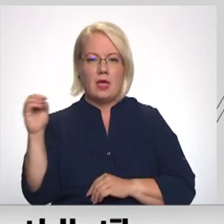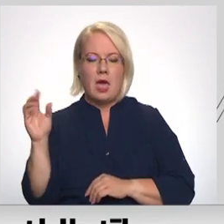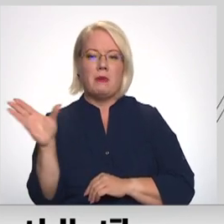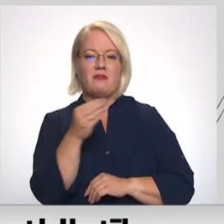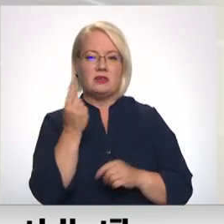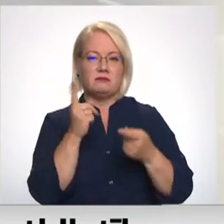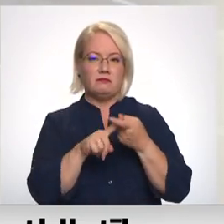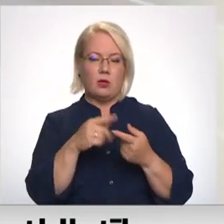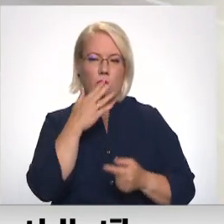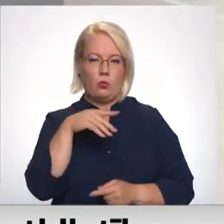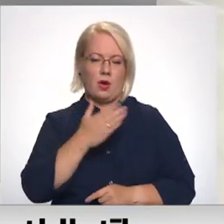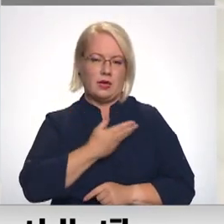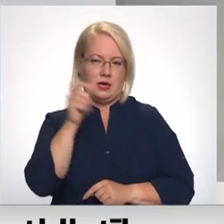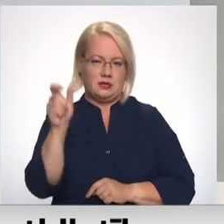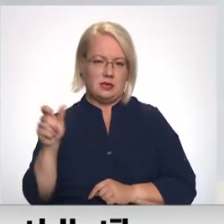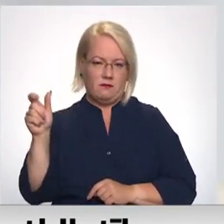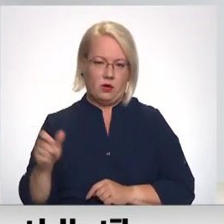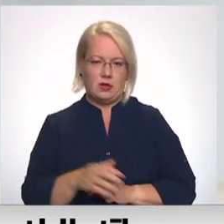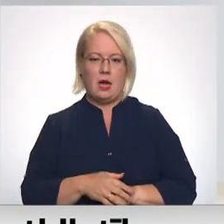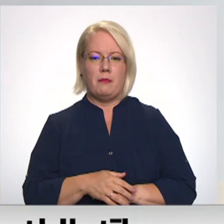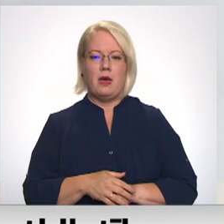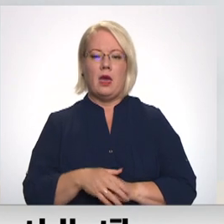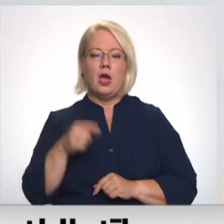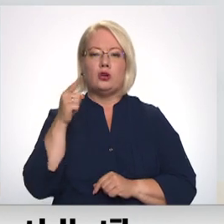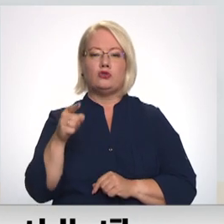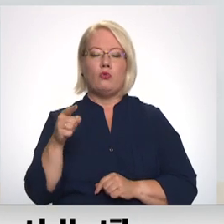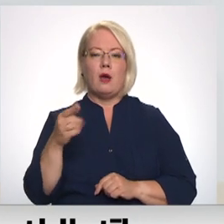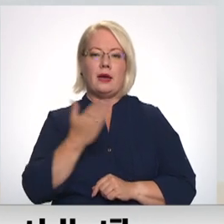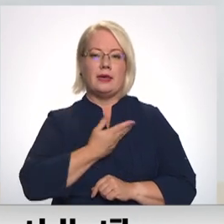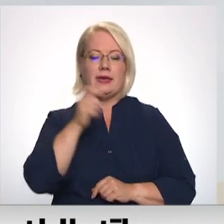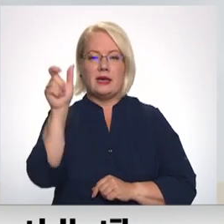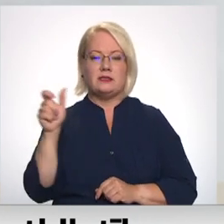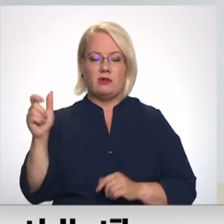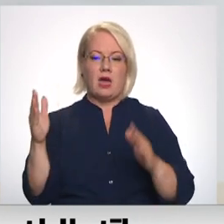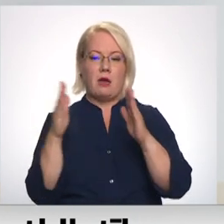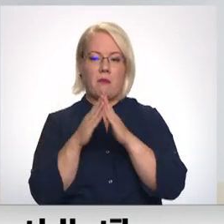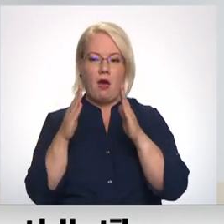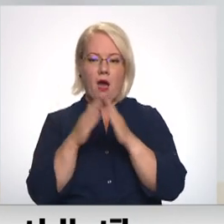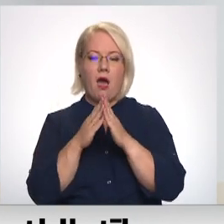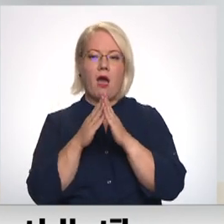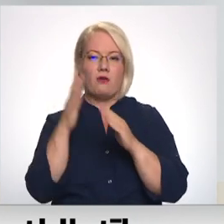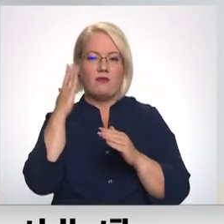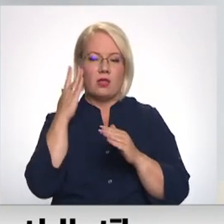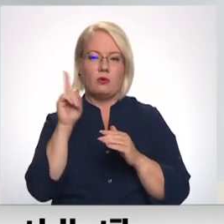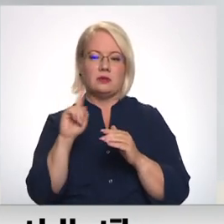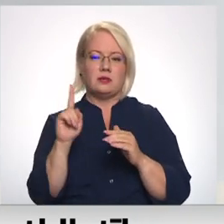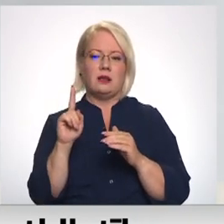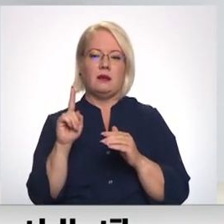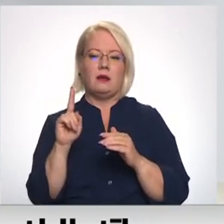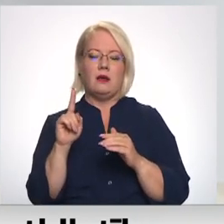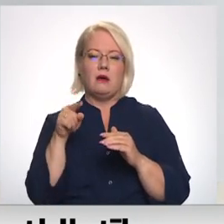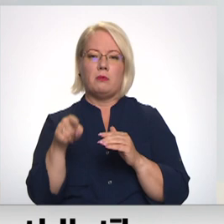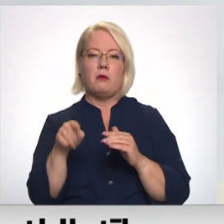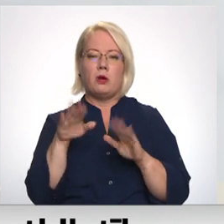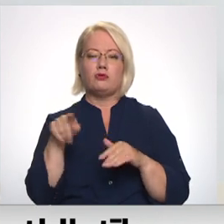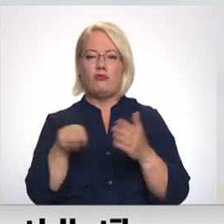iedzīvotājiem. Noanketēsim šo ielu iedzīvotāju, māju iedzīvotāju, tātad viņu viedoklis par šo